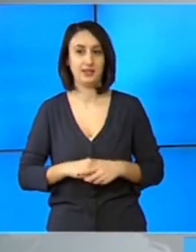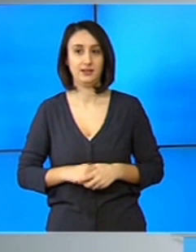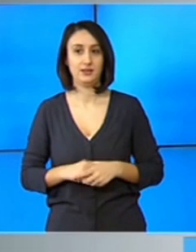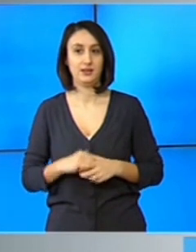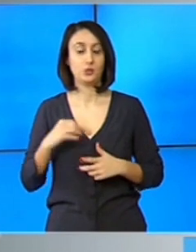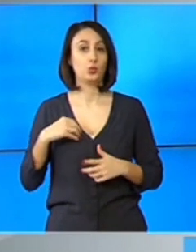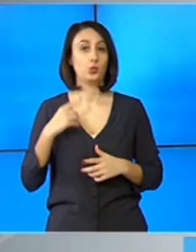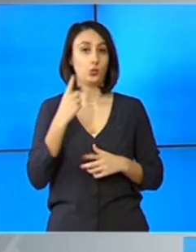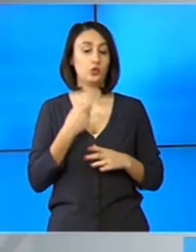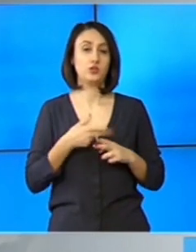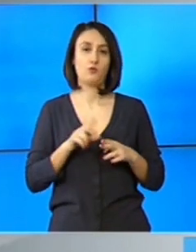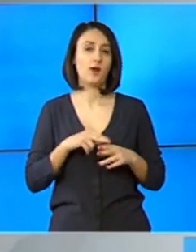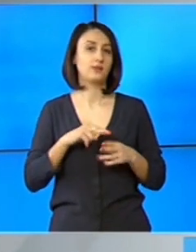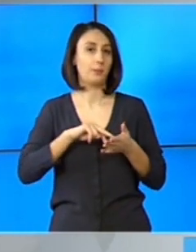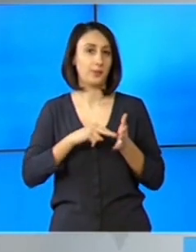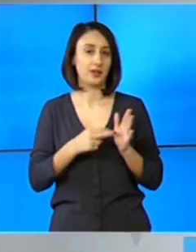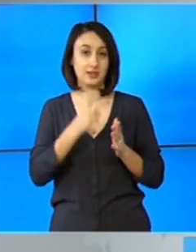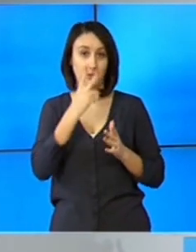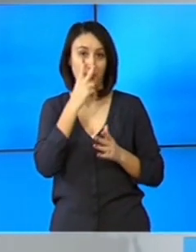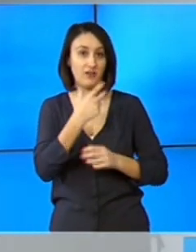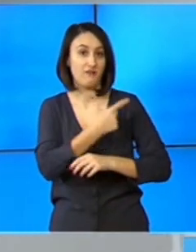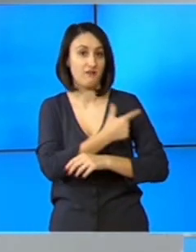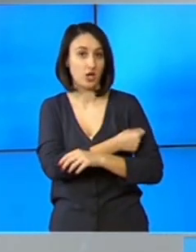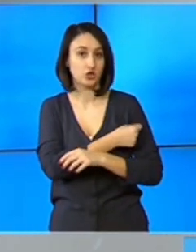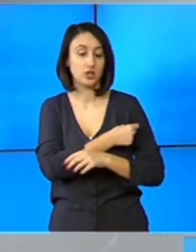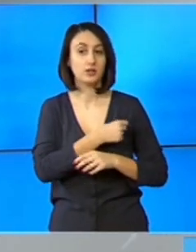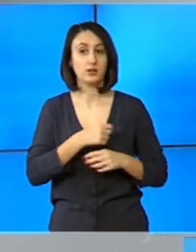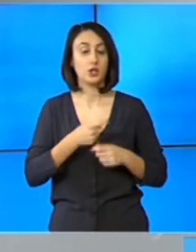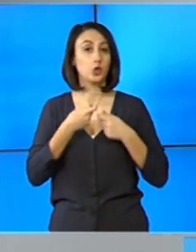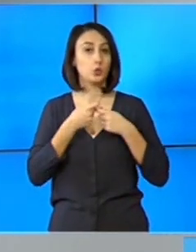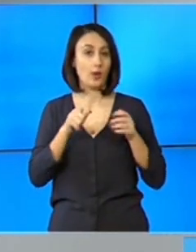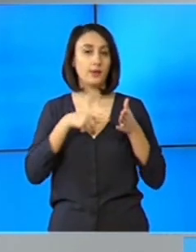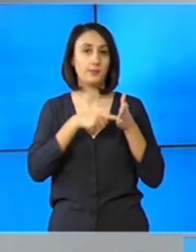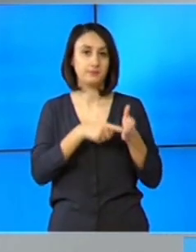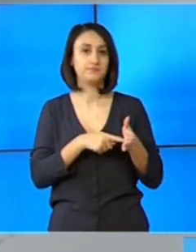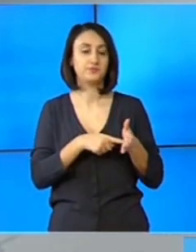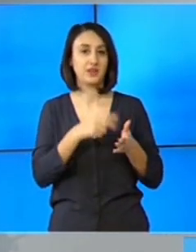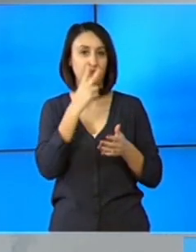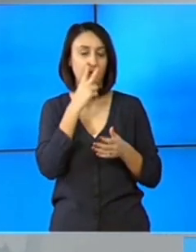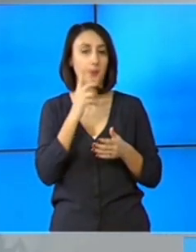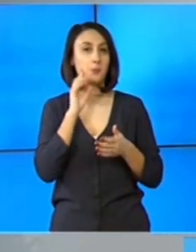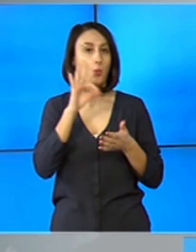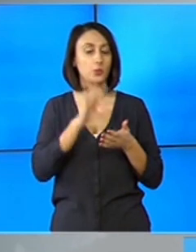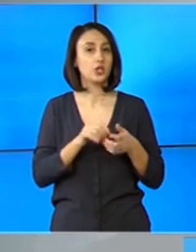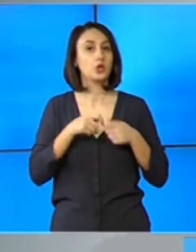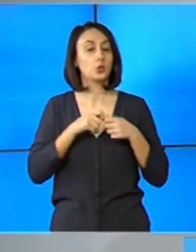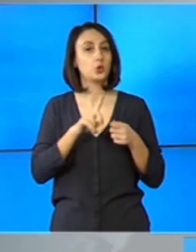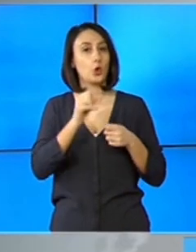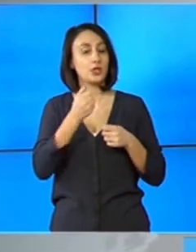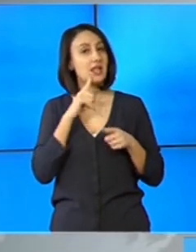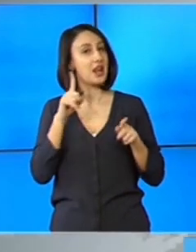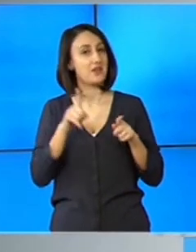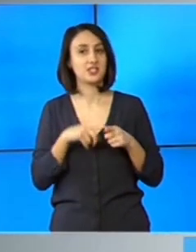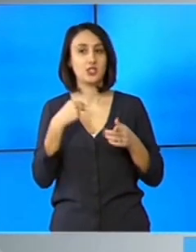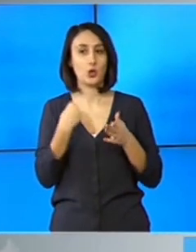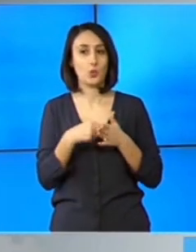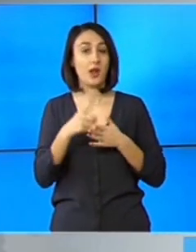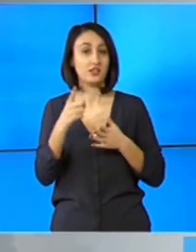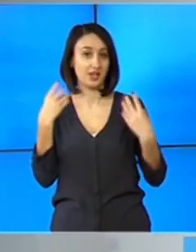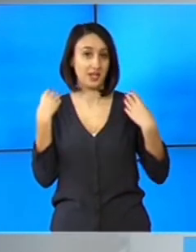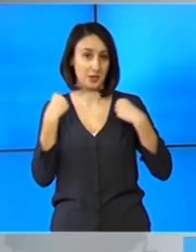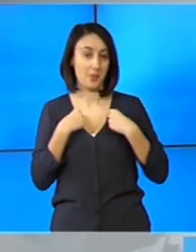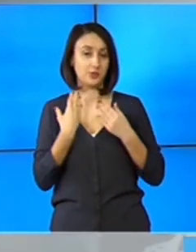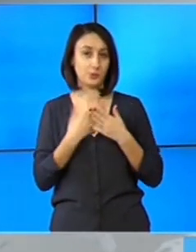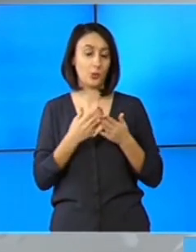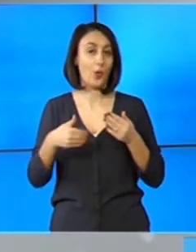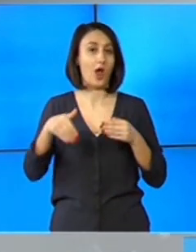Sunt unul dintre cei foarte pregătiți cu privire la actul de vaccinare din toate perspectivele. Îi propuneți domnului Gheorghiță să achiziționezi astfel de cămași și